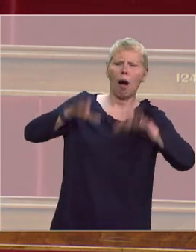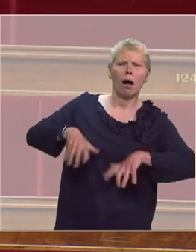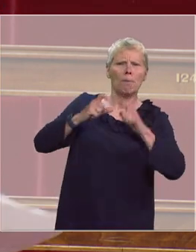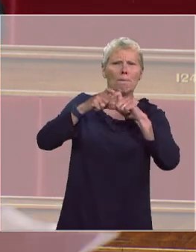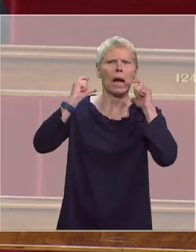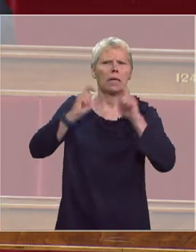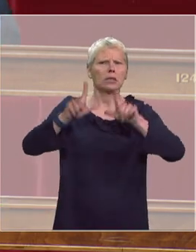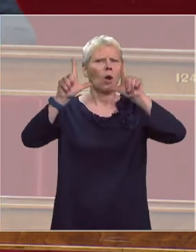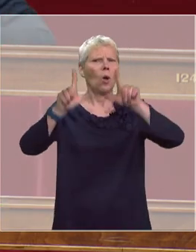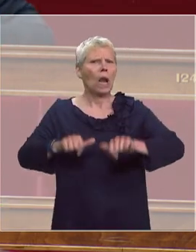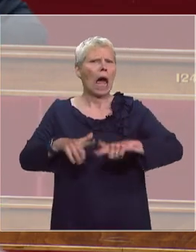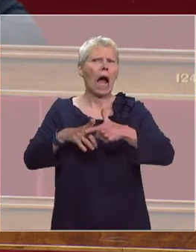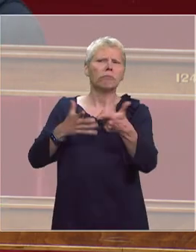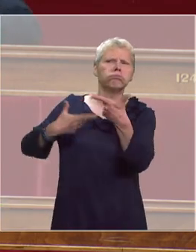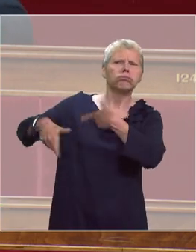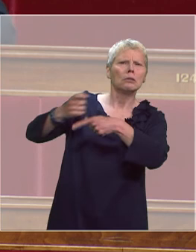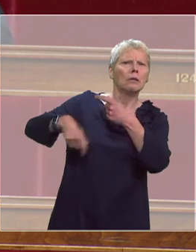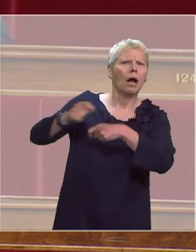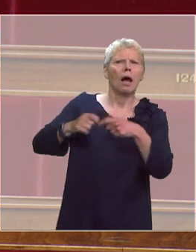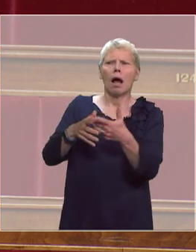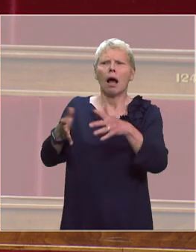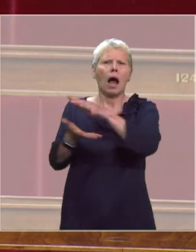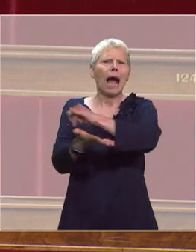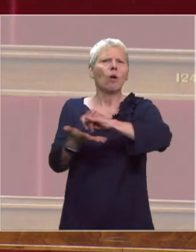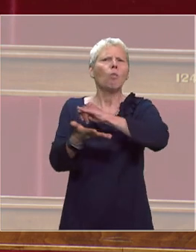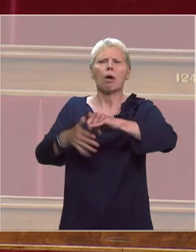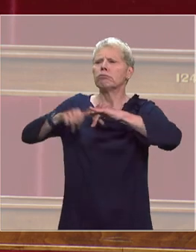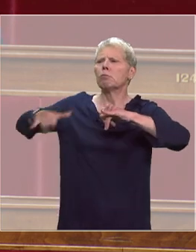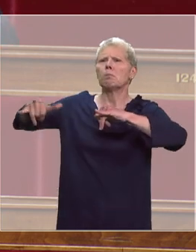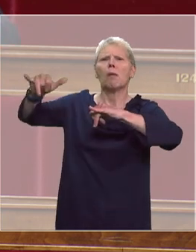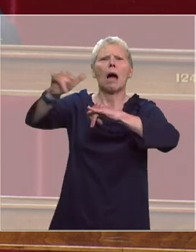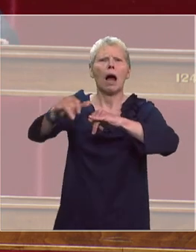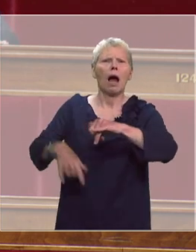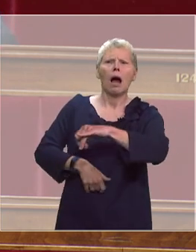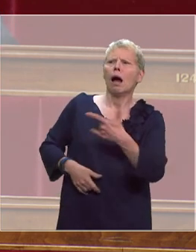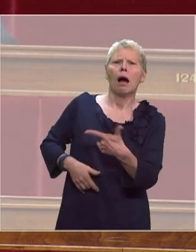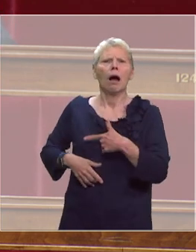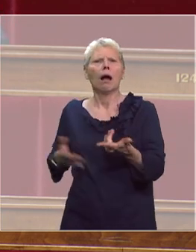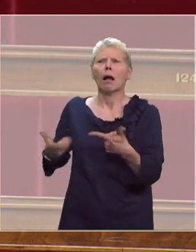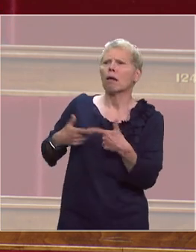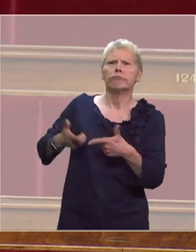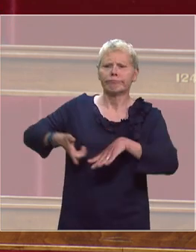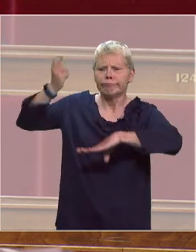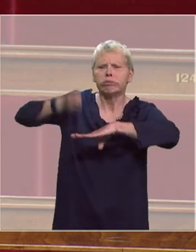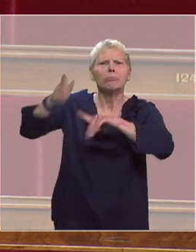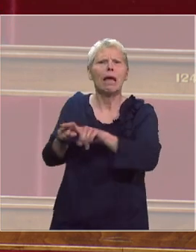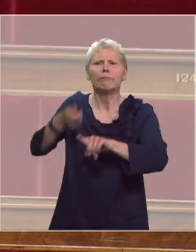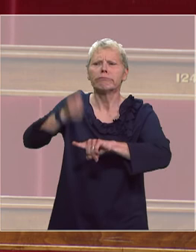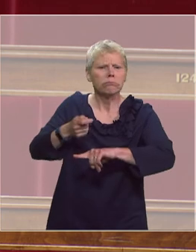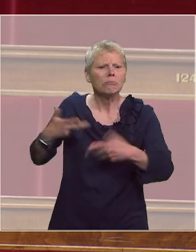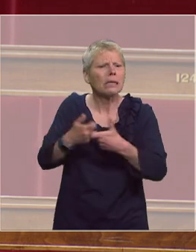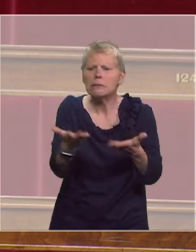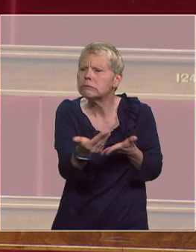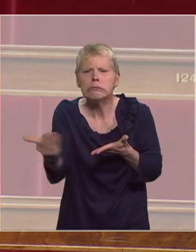seraient négociés sur les tarmacs des aéroports chinois au plus offrant. Donc, c'est là où